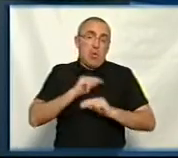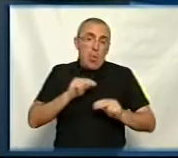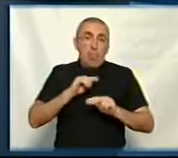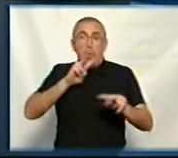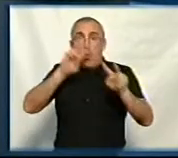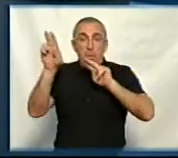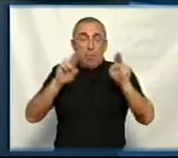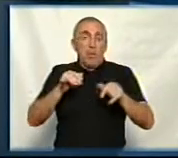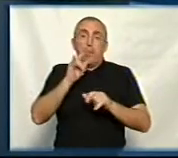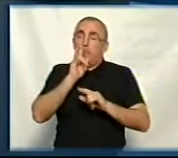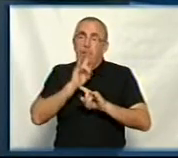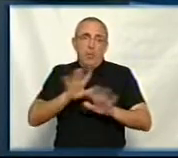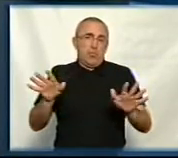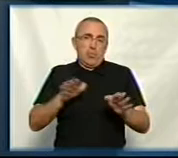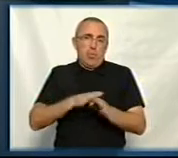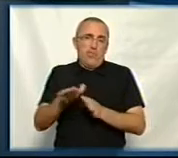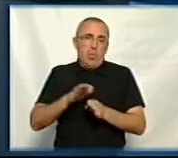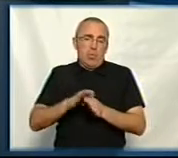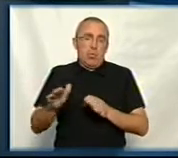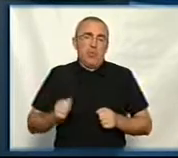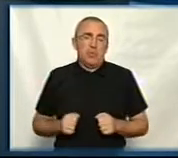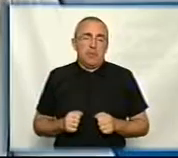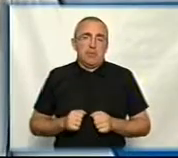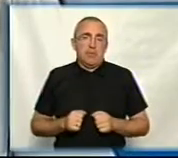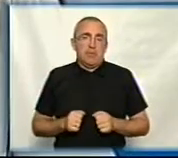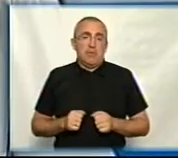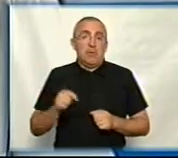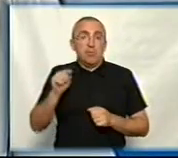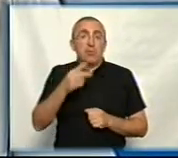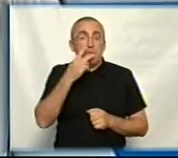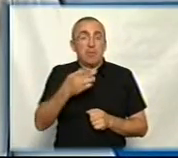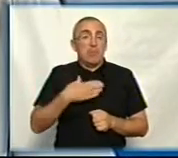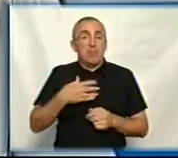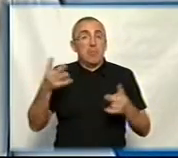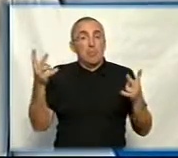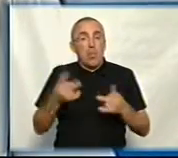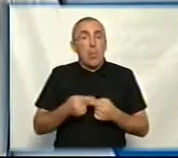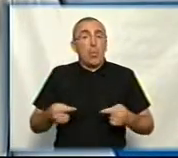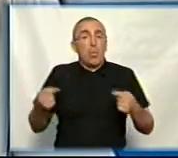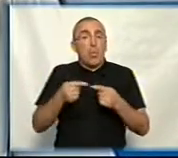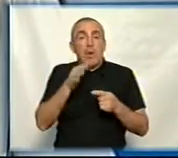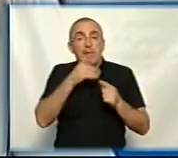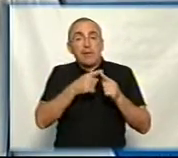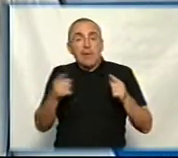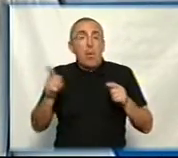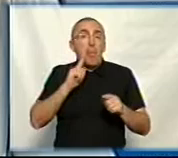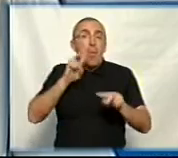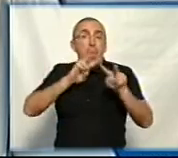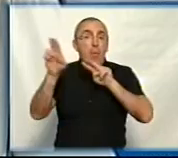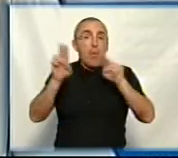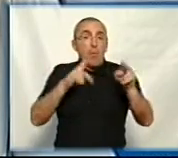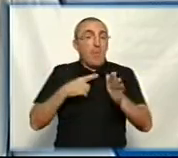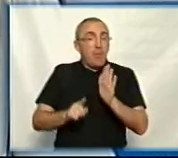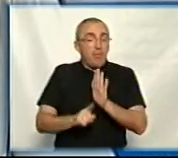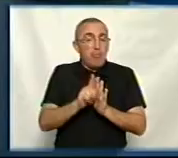обрізуванню вже не будуть виконуватись. Тут, дивіться, нам, мабуть, потрібно уточнити термін омолоджувальна обрізка, бо ми з нею